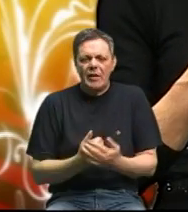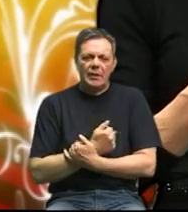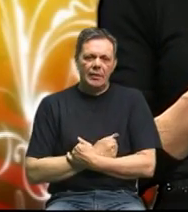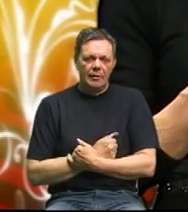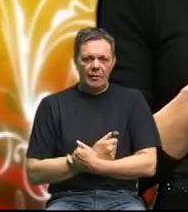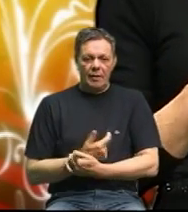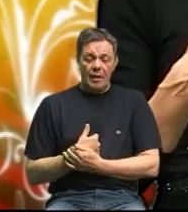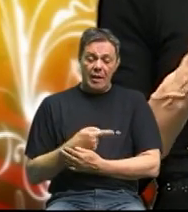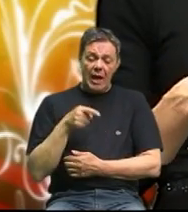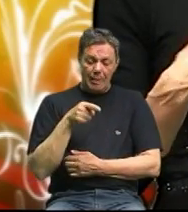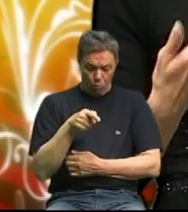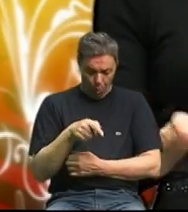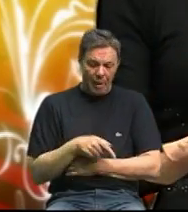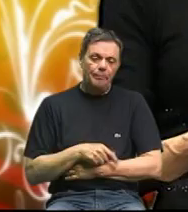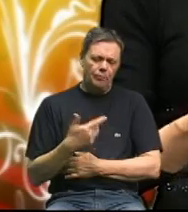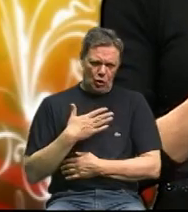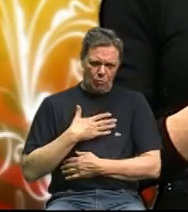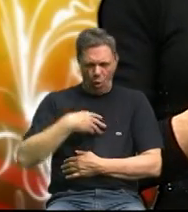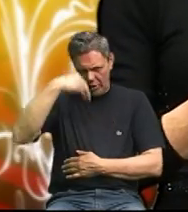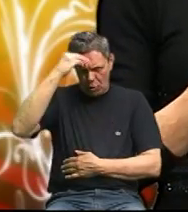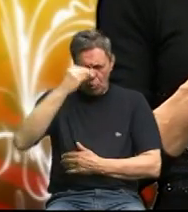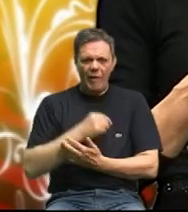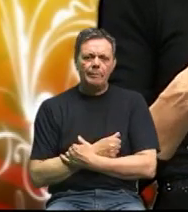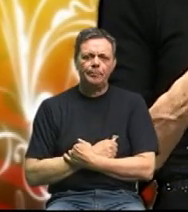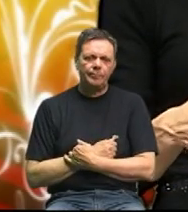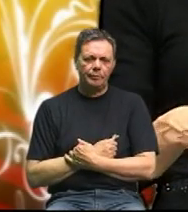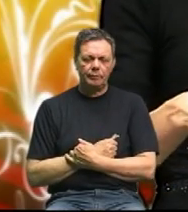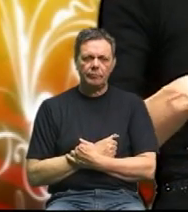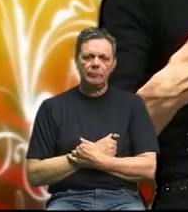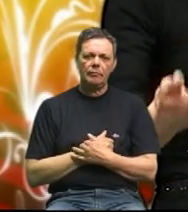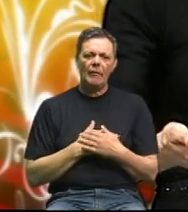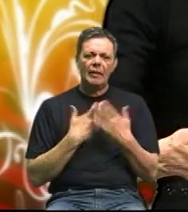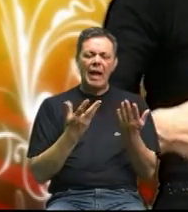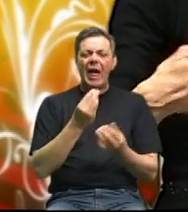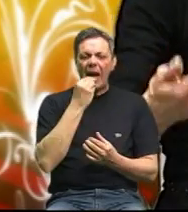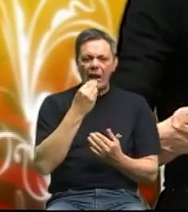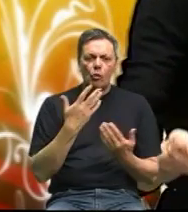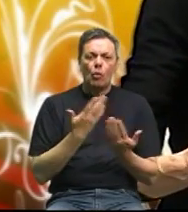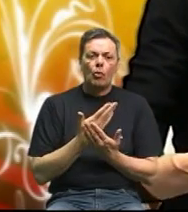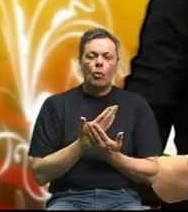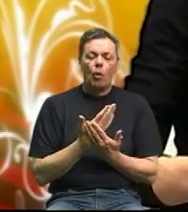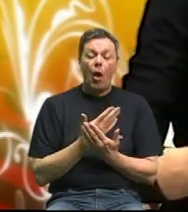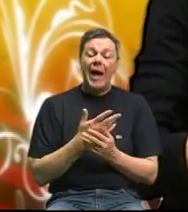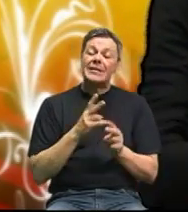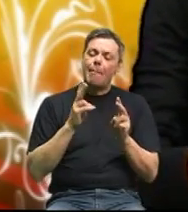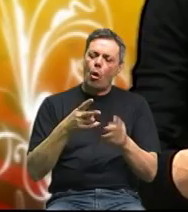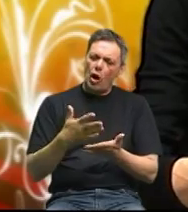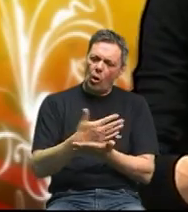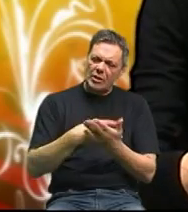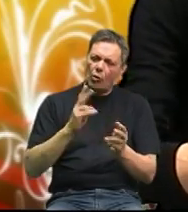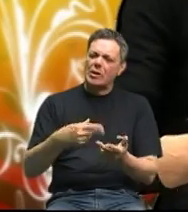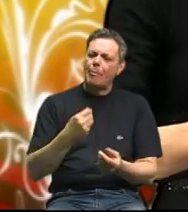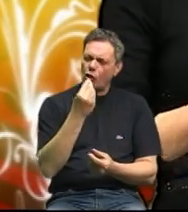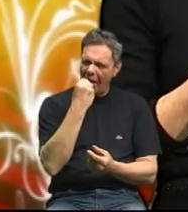u tome iz mojega iskustva dala i hranu koju se može koristiti